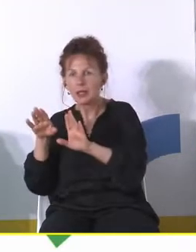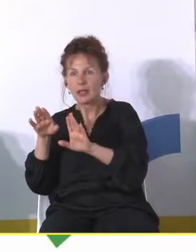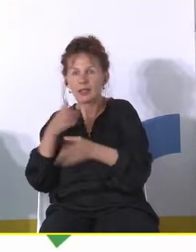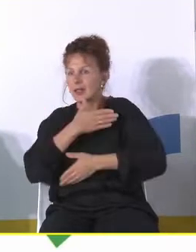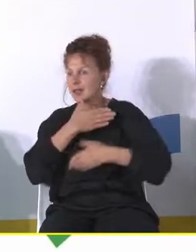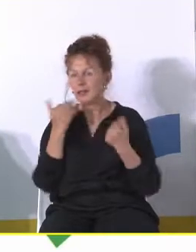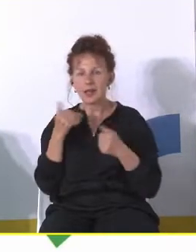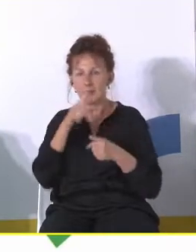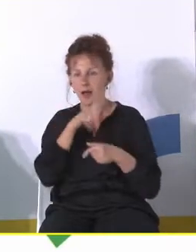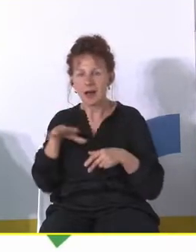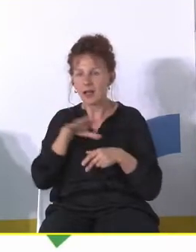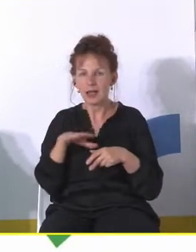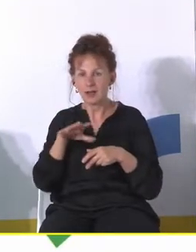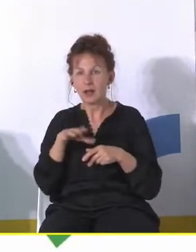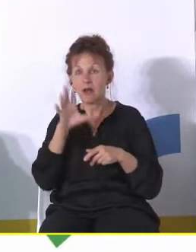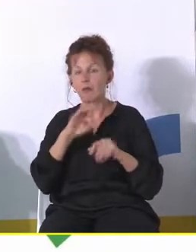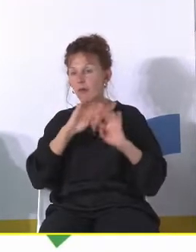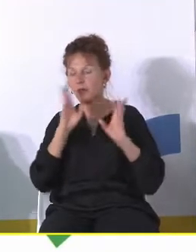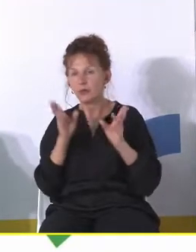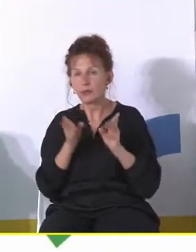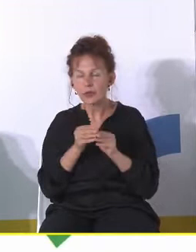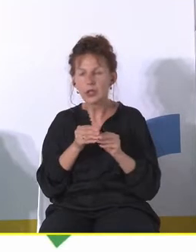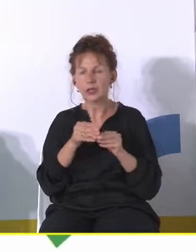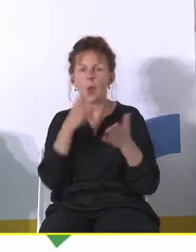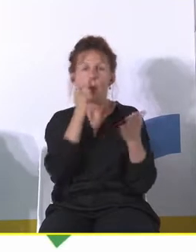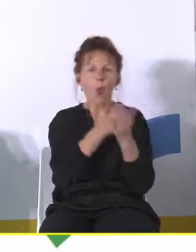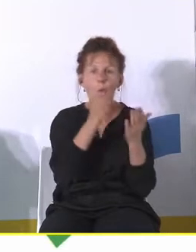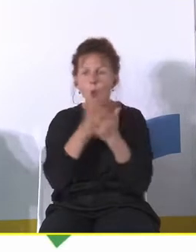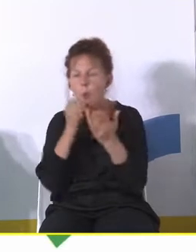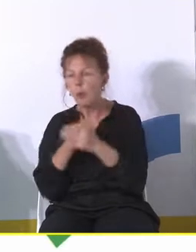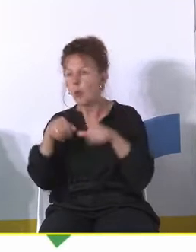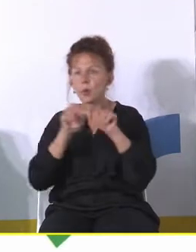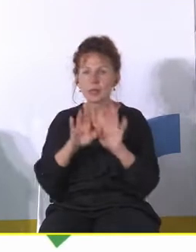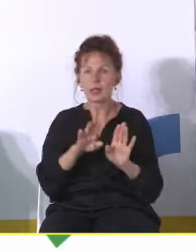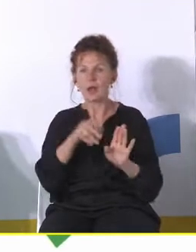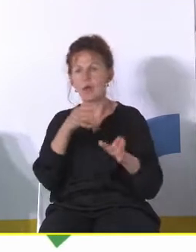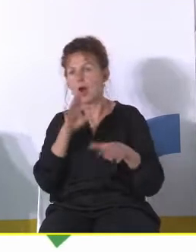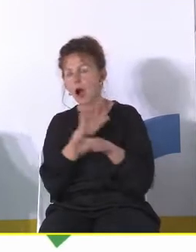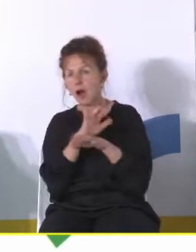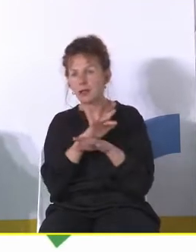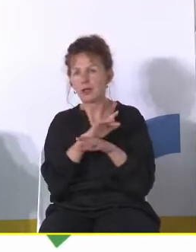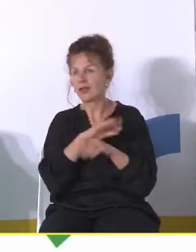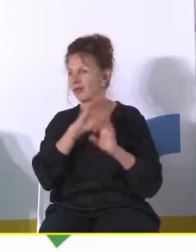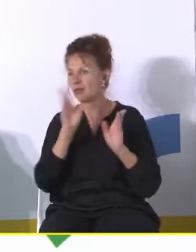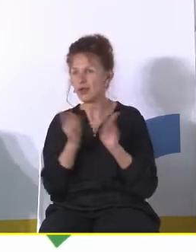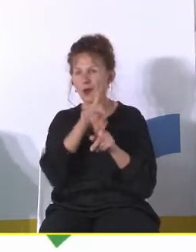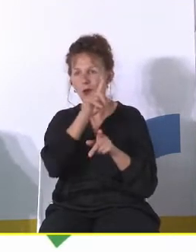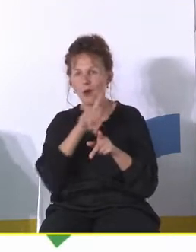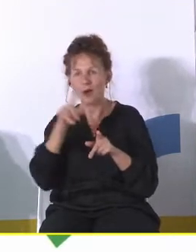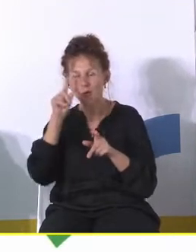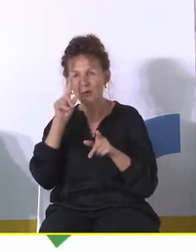tam nie ma żadnej społeczności, no bo wszyscy, którzy tam się zaopatrują w tych lokalnych sklepach, w tych restauracjach, to są ludzie, którzy są tam